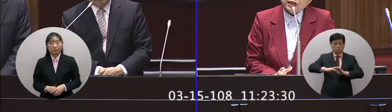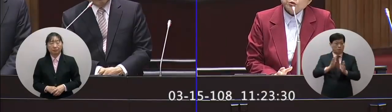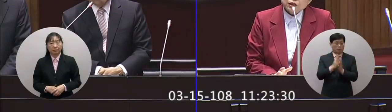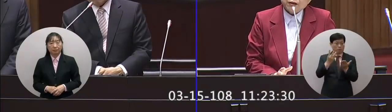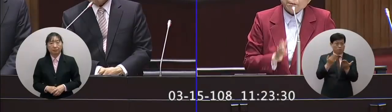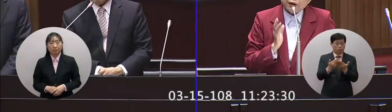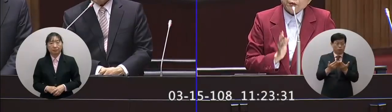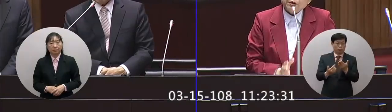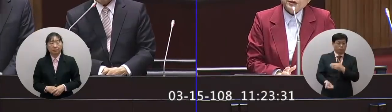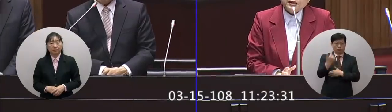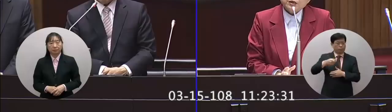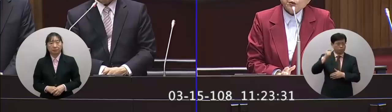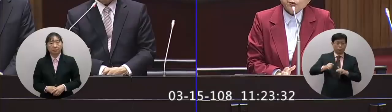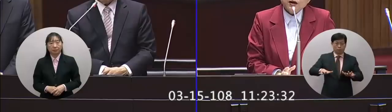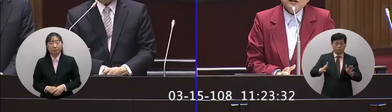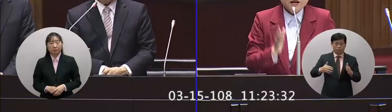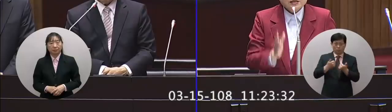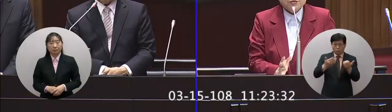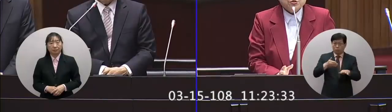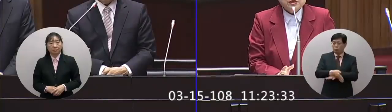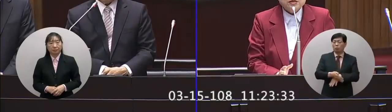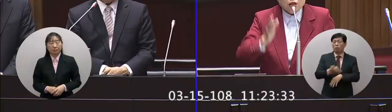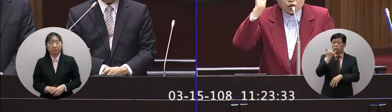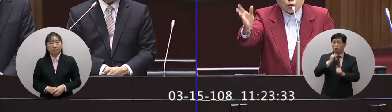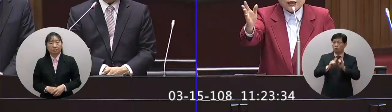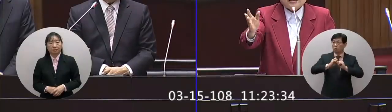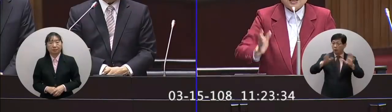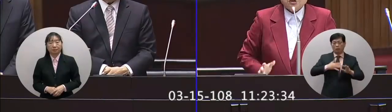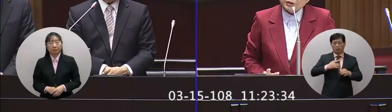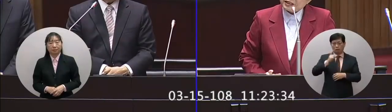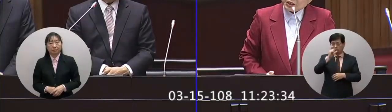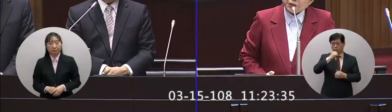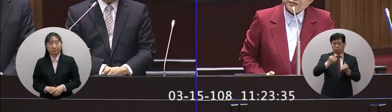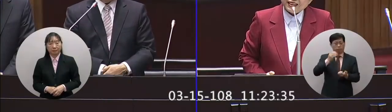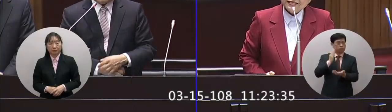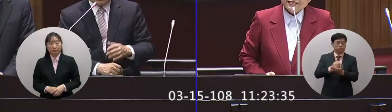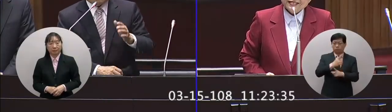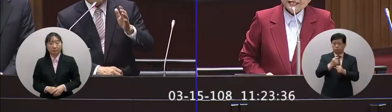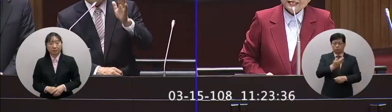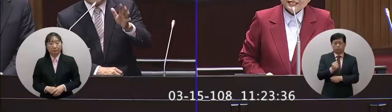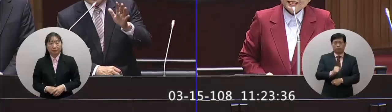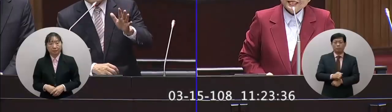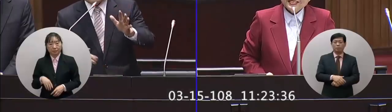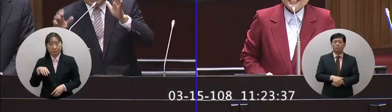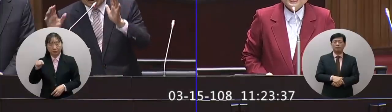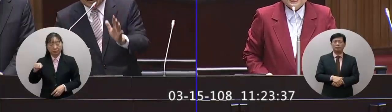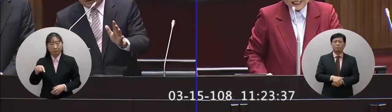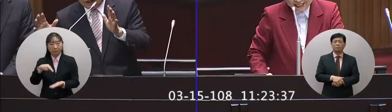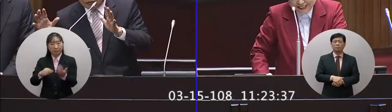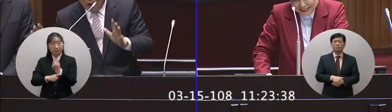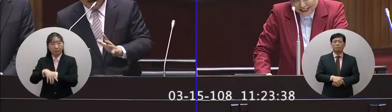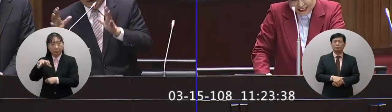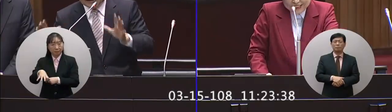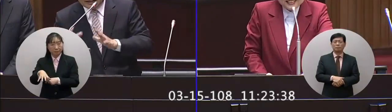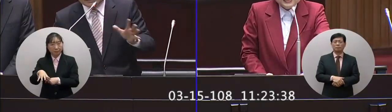服惡毒加速立法本會會期通過讓人民宣示救駕是玲瓏人你同意嗎這個貴院的立